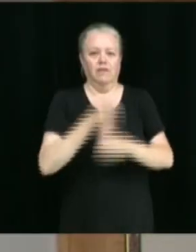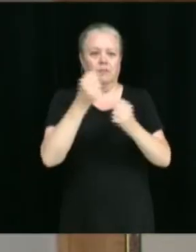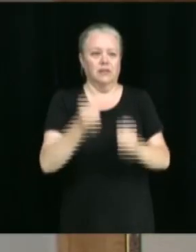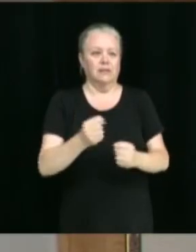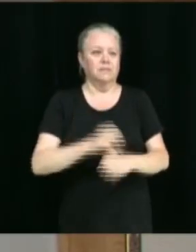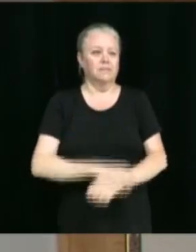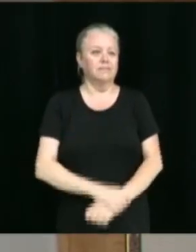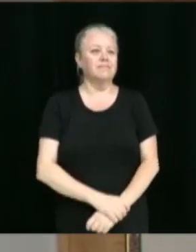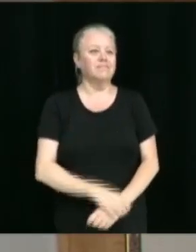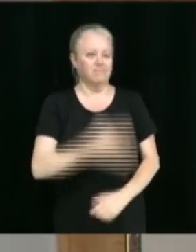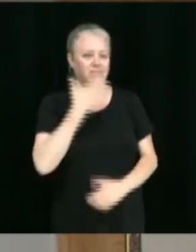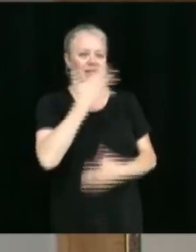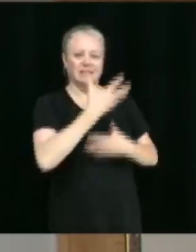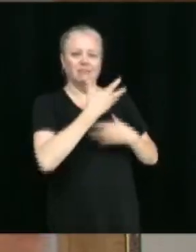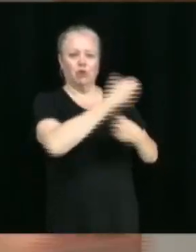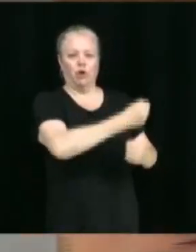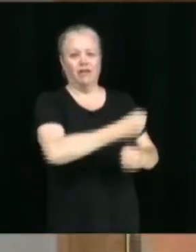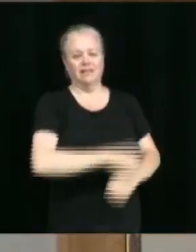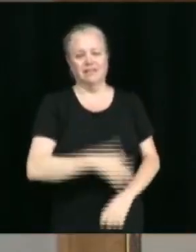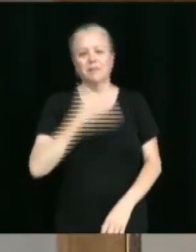C'est bon. On a confiance en vous. Merci.